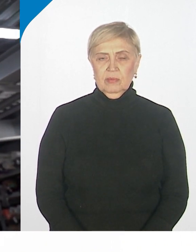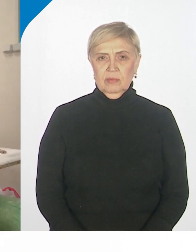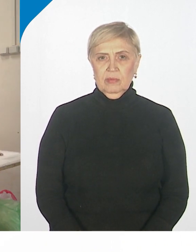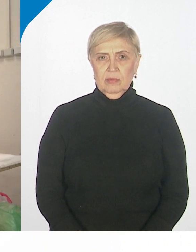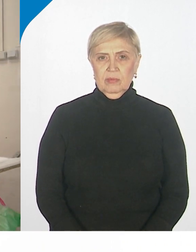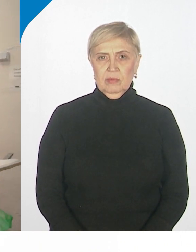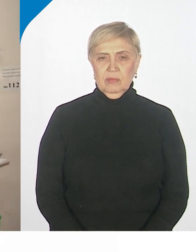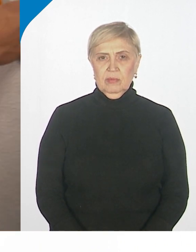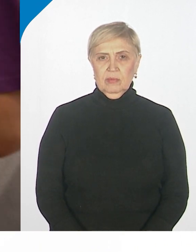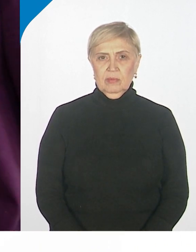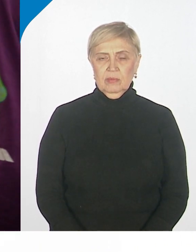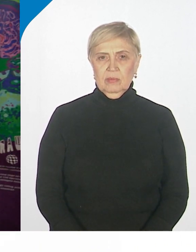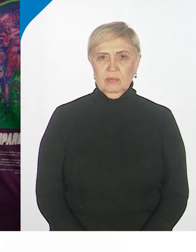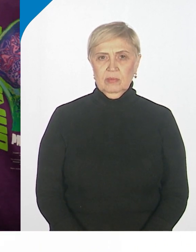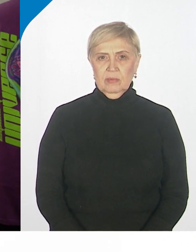нужно